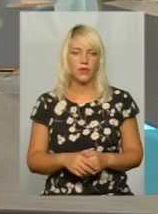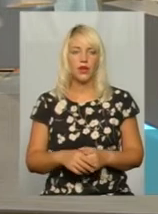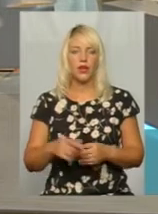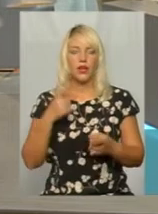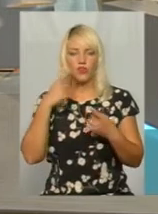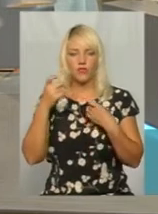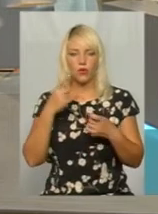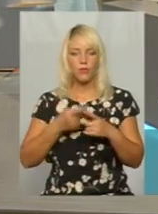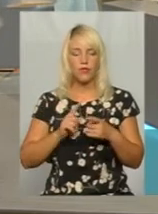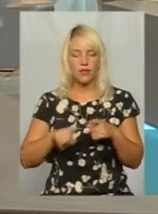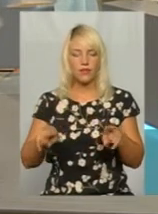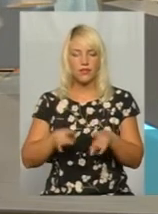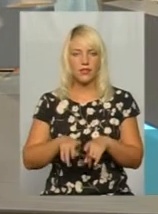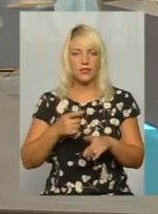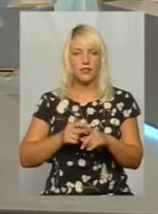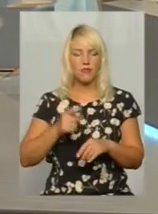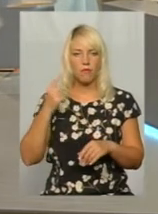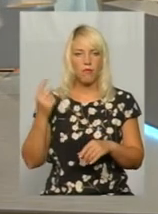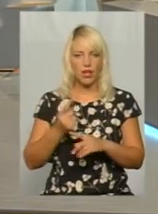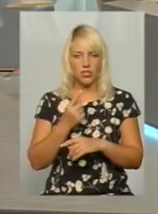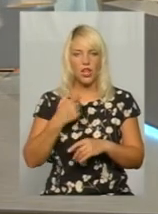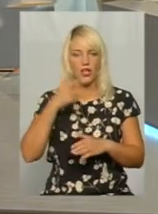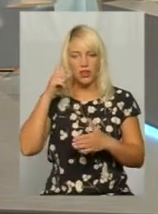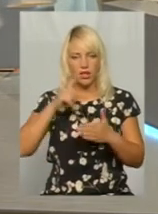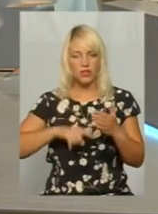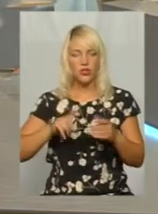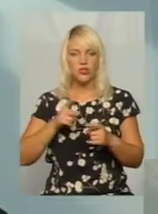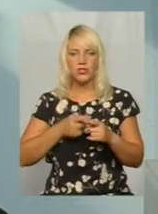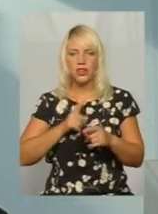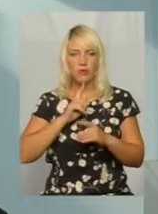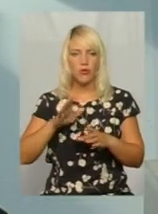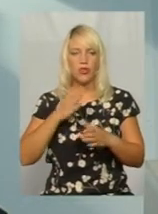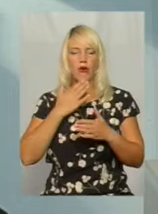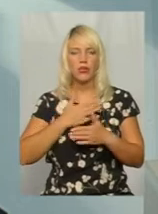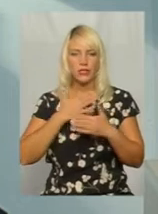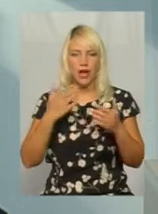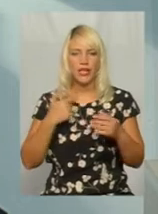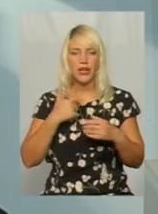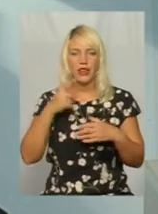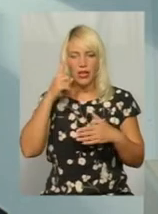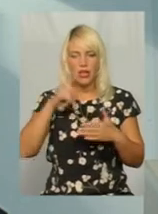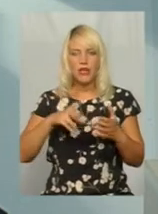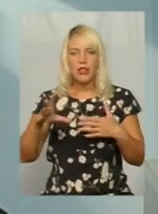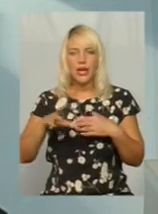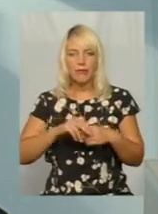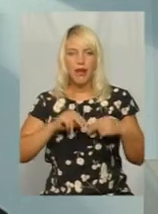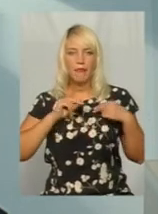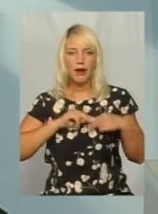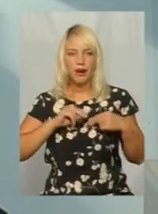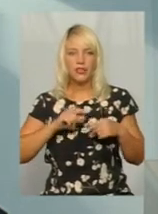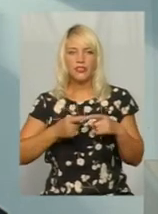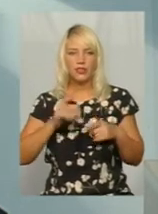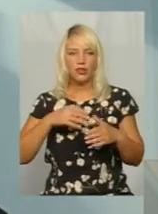інформування – це перше. Надіюсь, воно не буде останнім і надіюсь на плідну співпрацю із суспільством, із